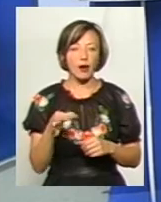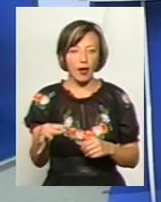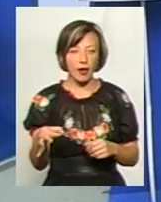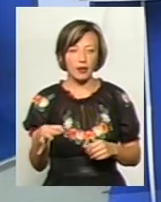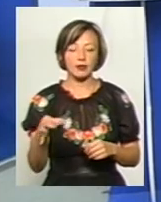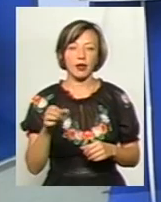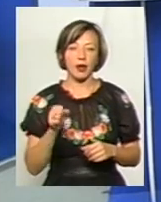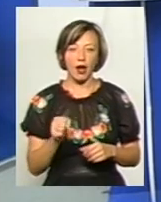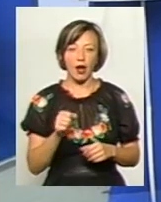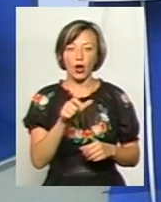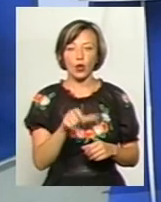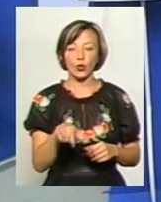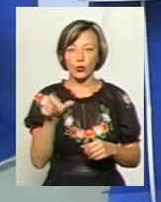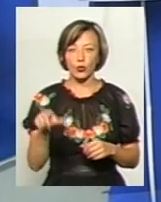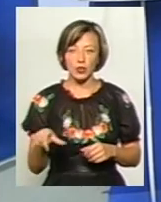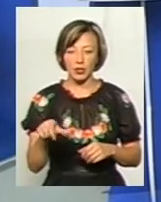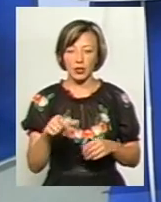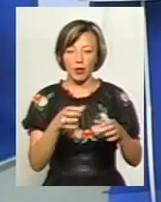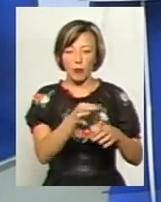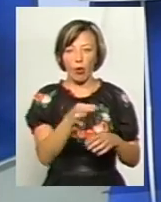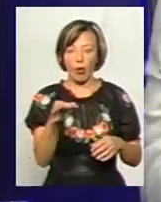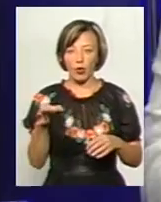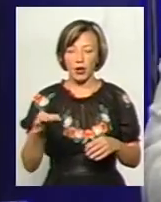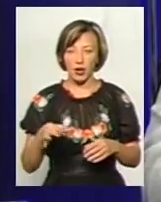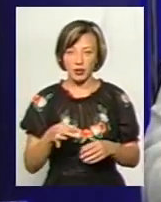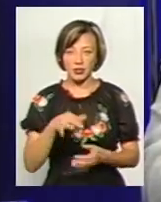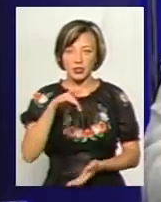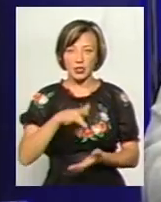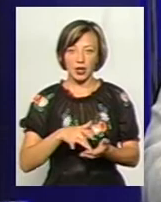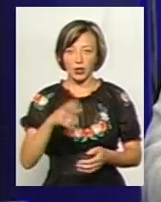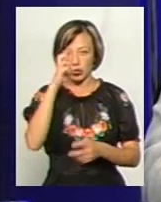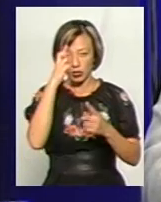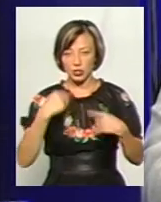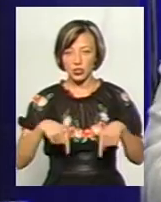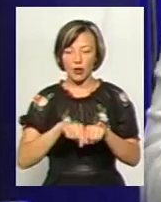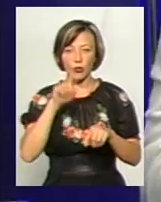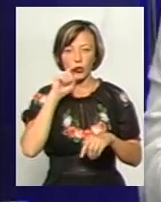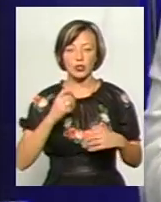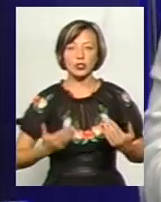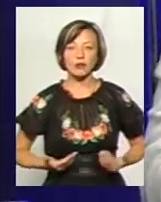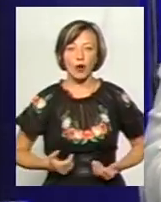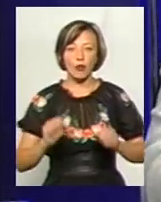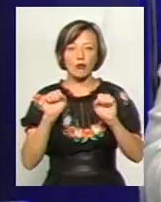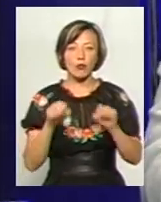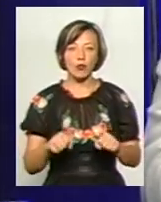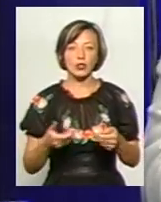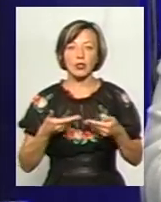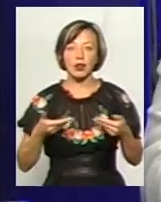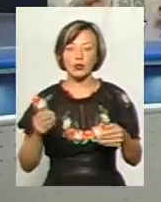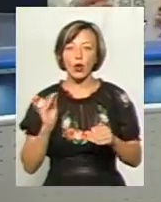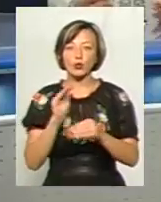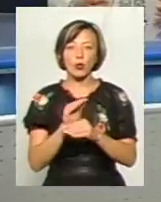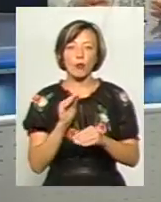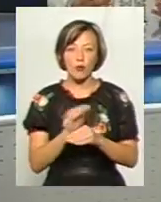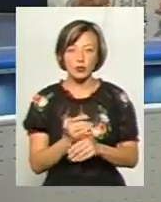а люди, які по окрайні центральної держави України живуть, вони можуть нас доповнить.